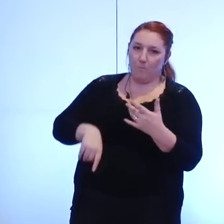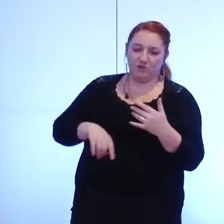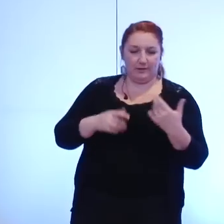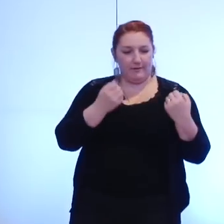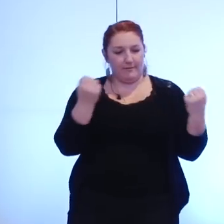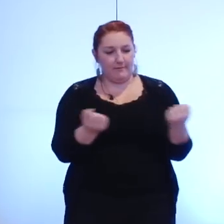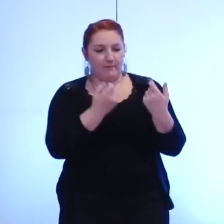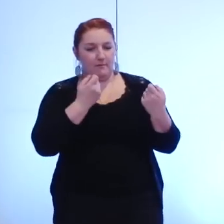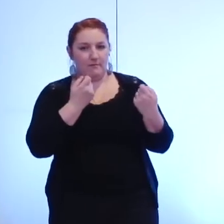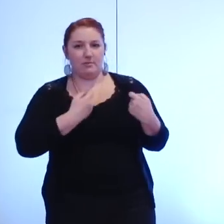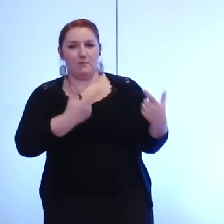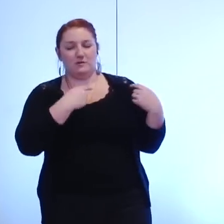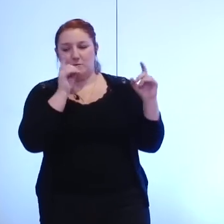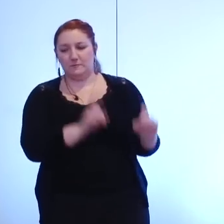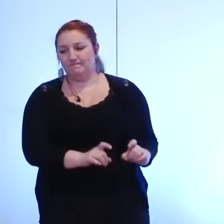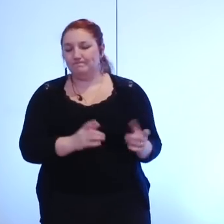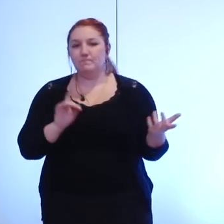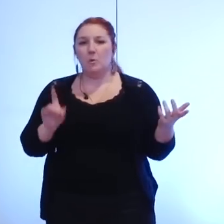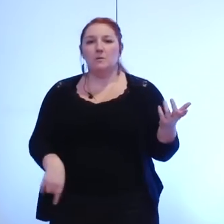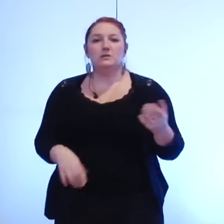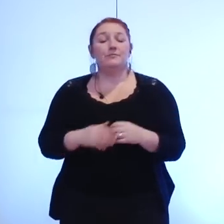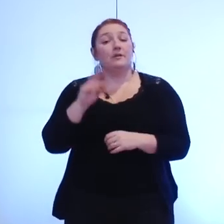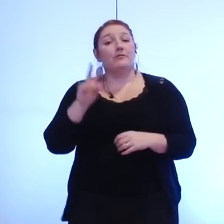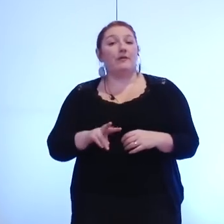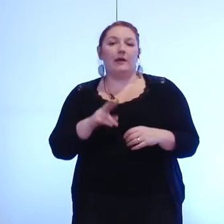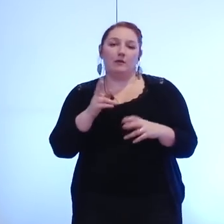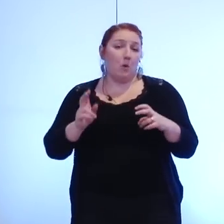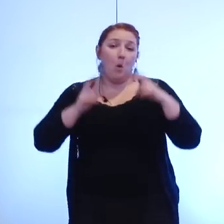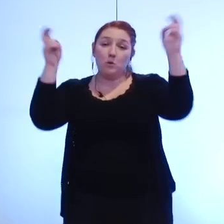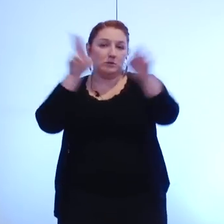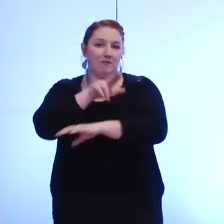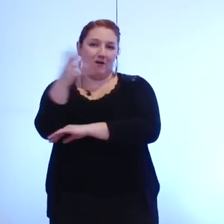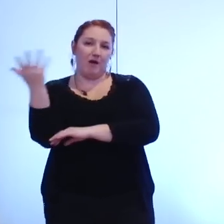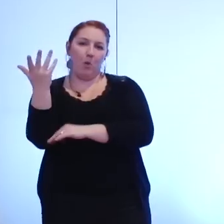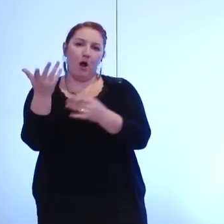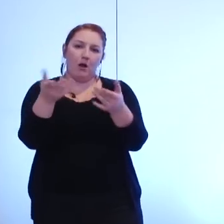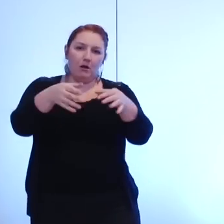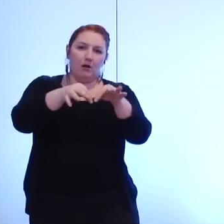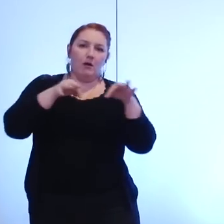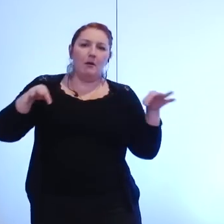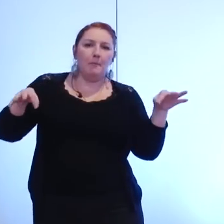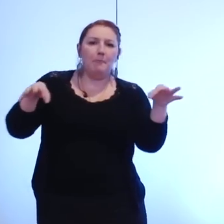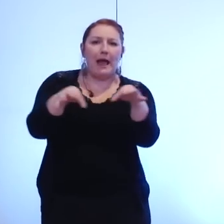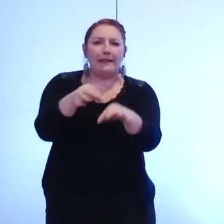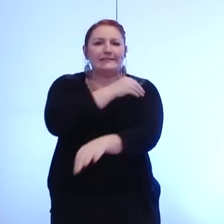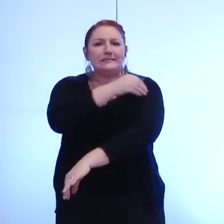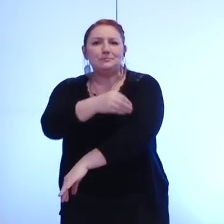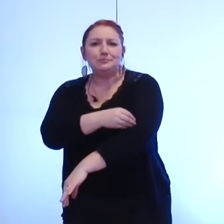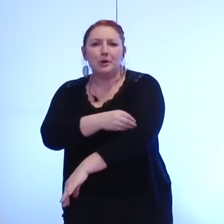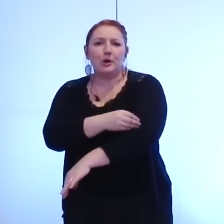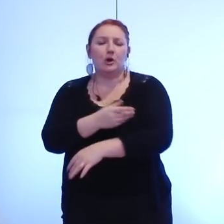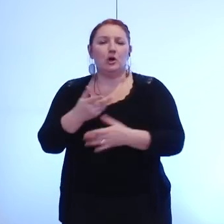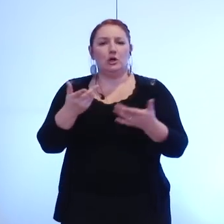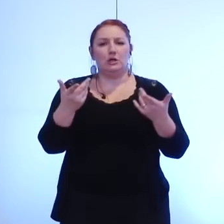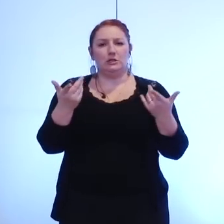évolution prévisible à la hausse de ce budget, c'est la gestion du palais des sports, une gestion tout de même beaucoup, beaucoup moins onéreuse